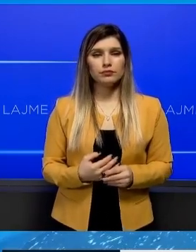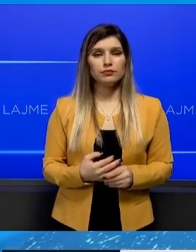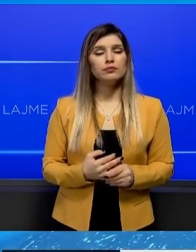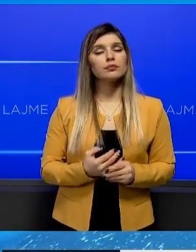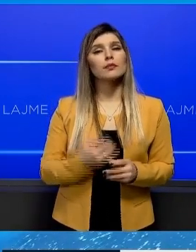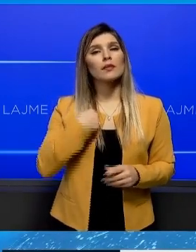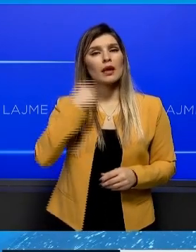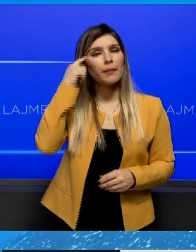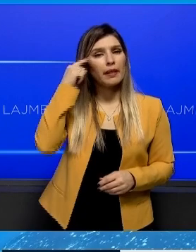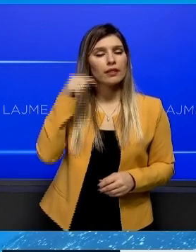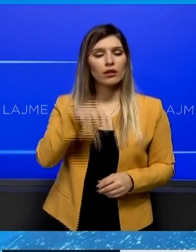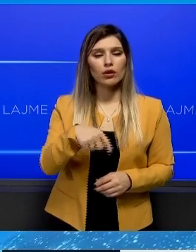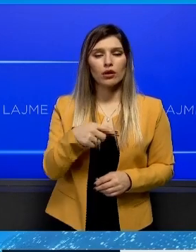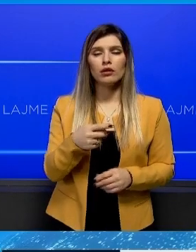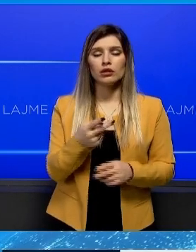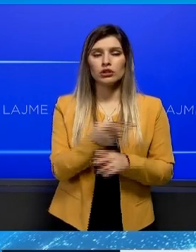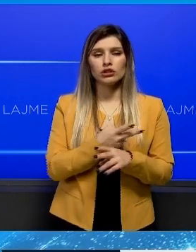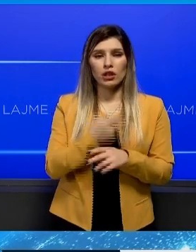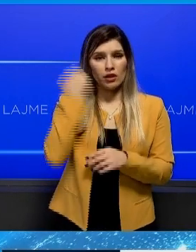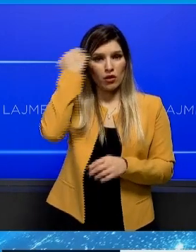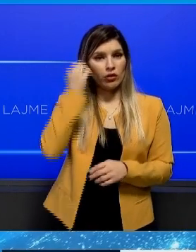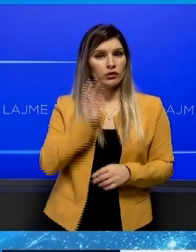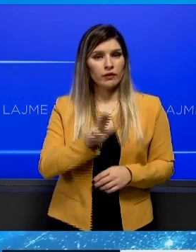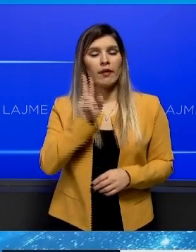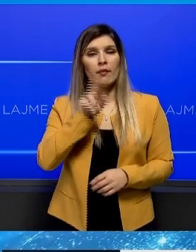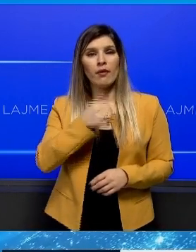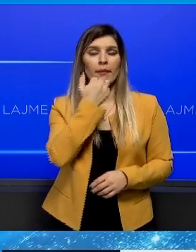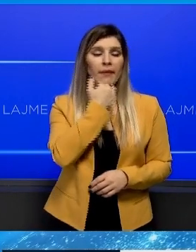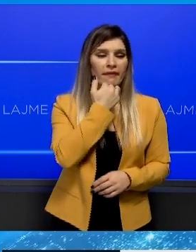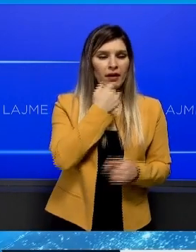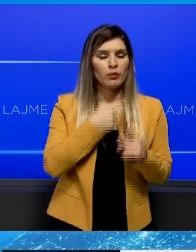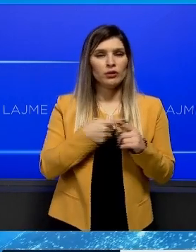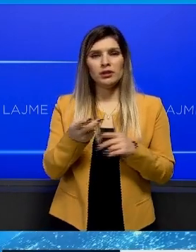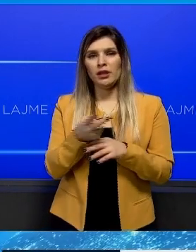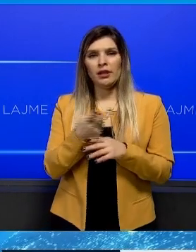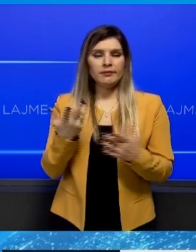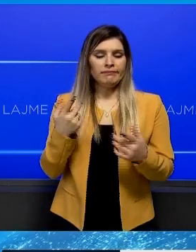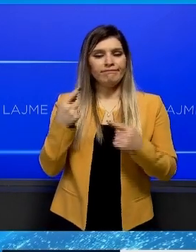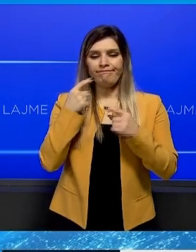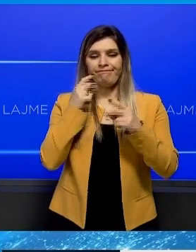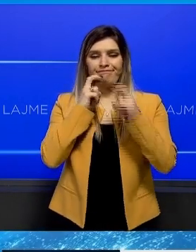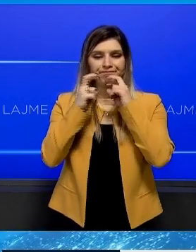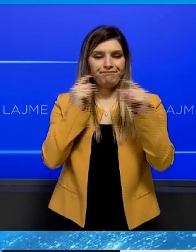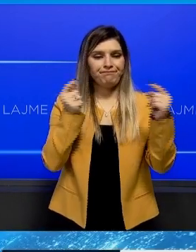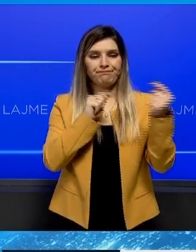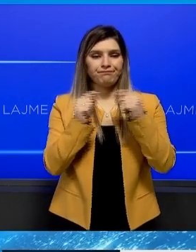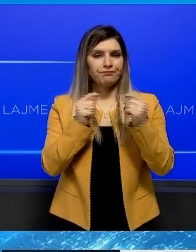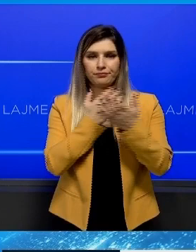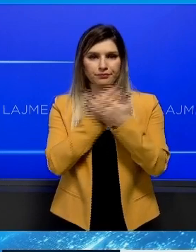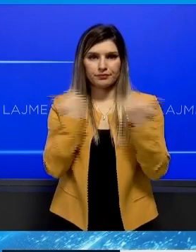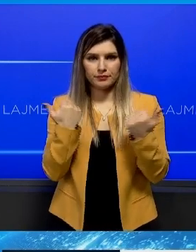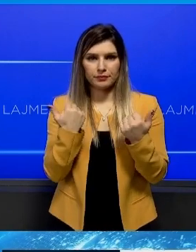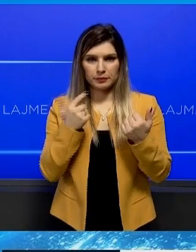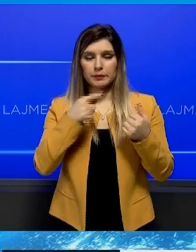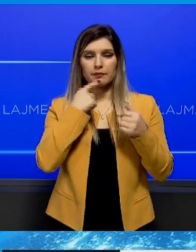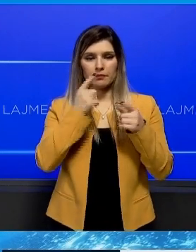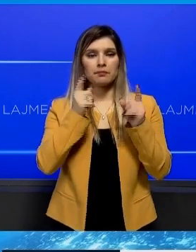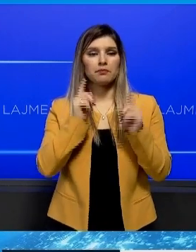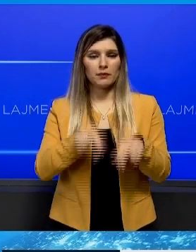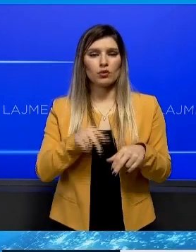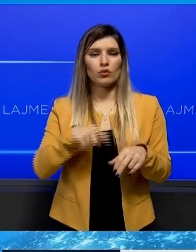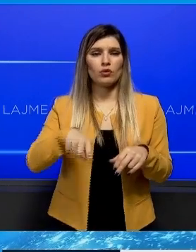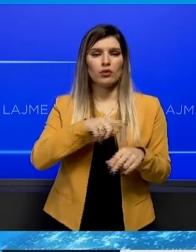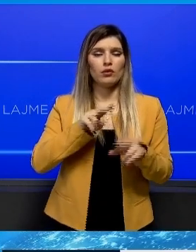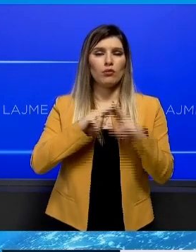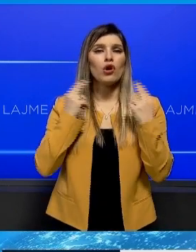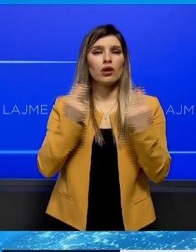institucioneve, sektorit privat dhe qytetarve, sëpse duhet të kuptohë që pas pandemisë Covid-19, bota duhet dhe po balafaqohët